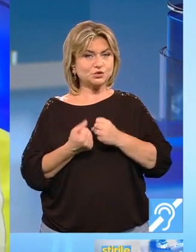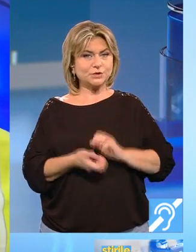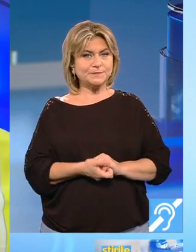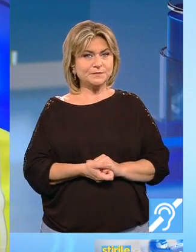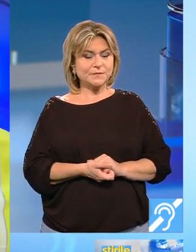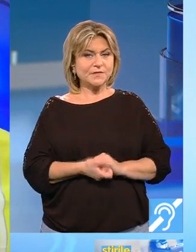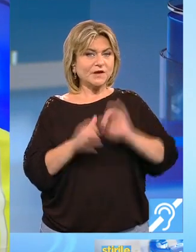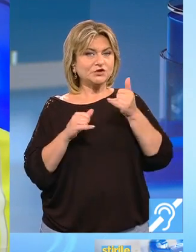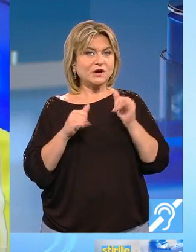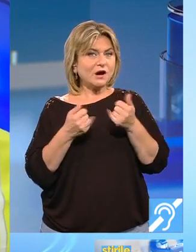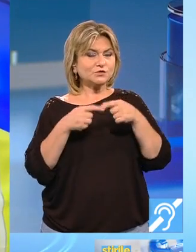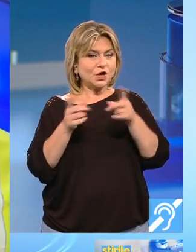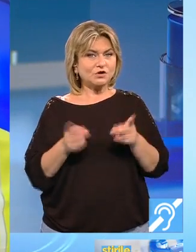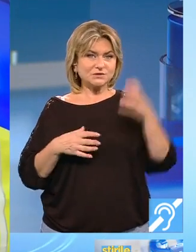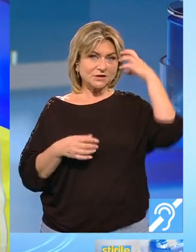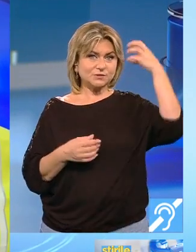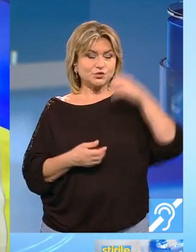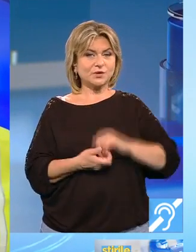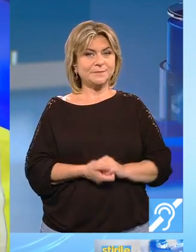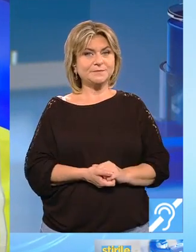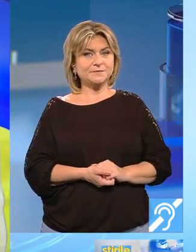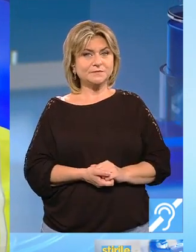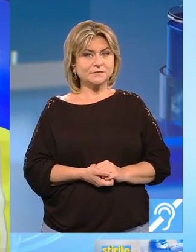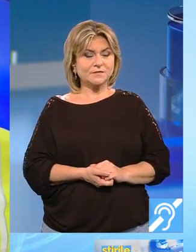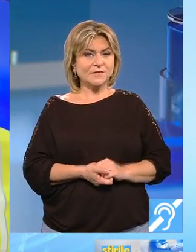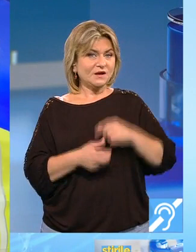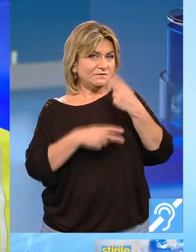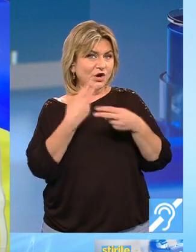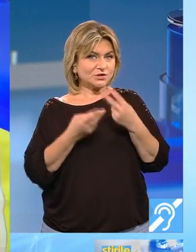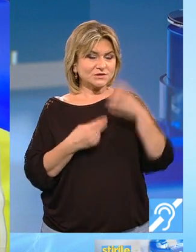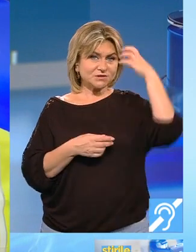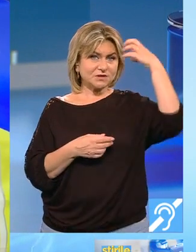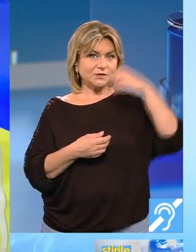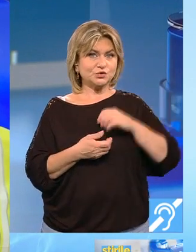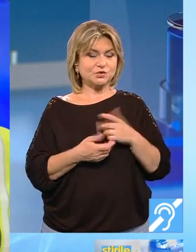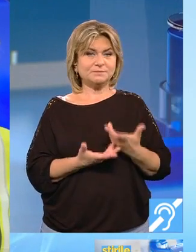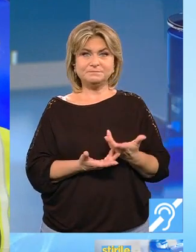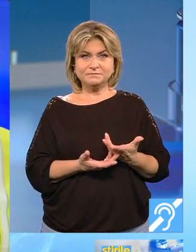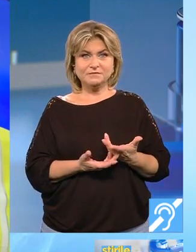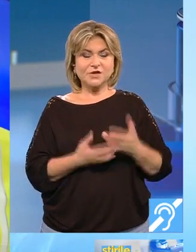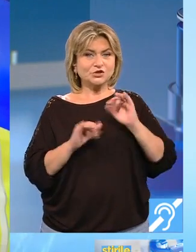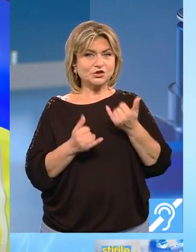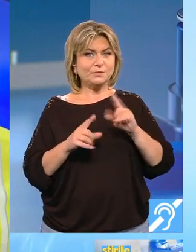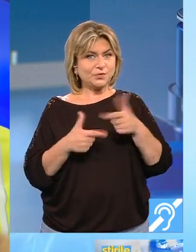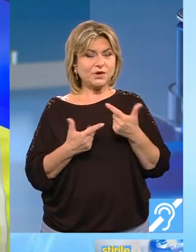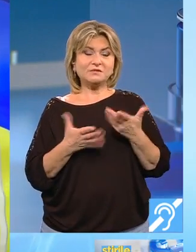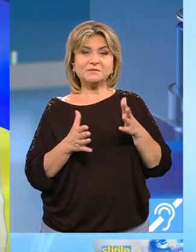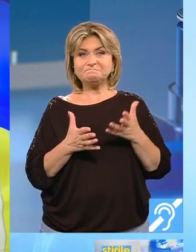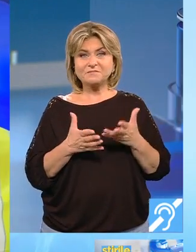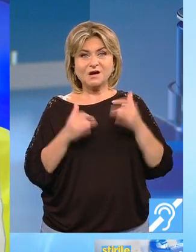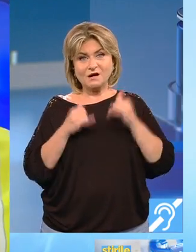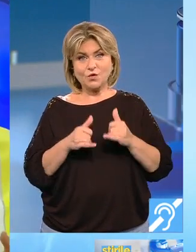și în cazul lor înțelepciune. Își folosesc înțelept cunoștințele și poate că